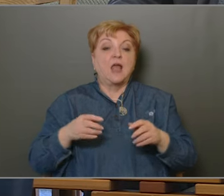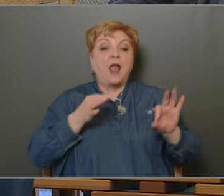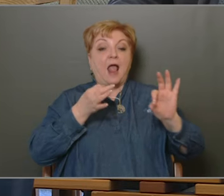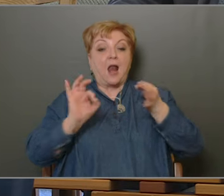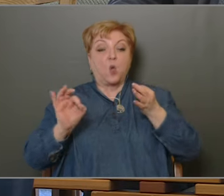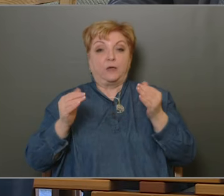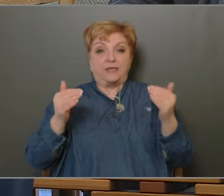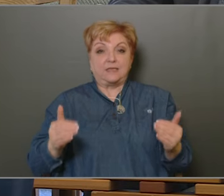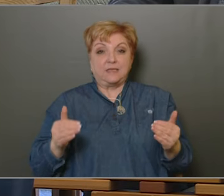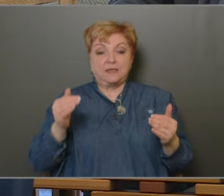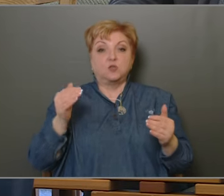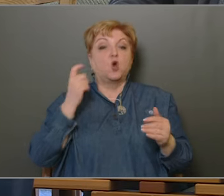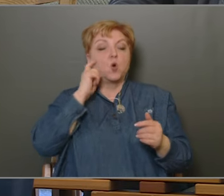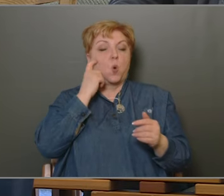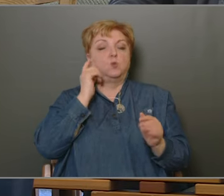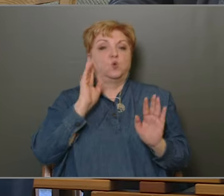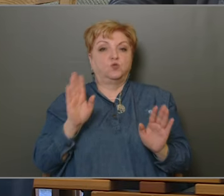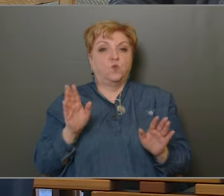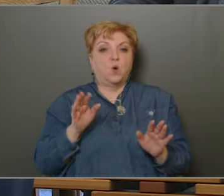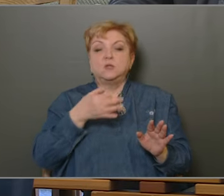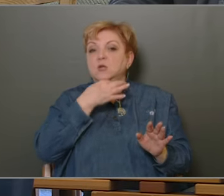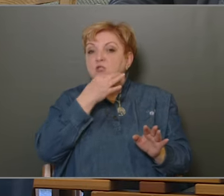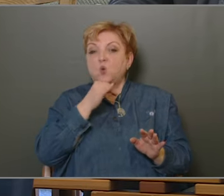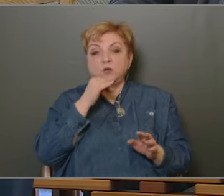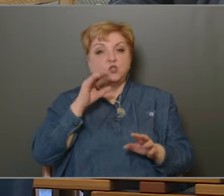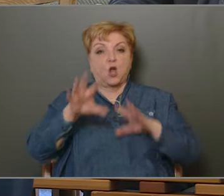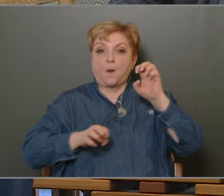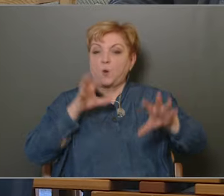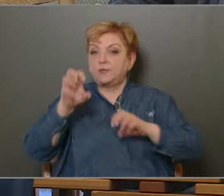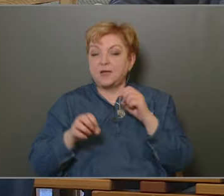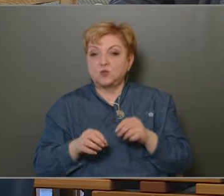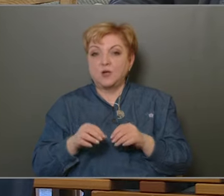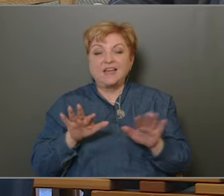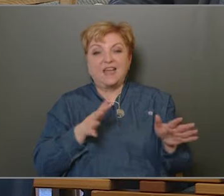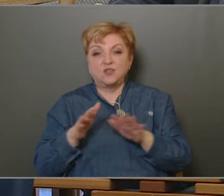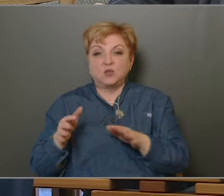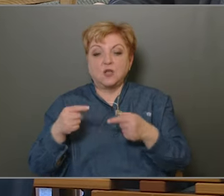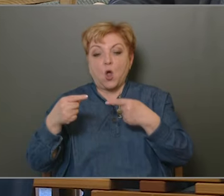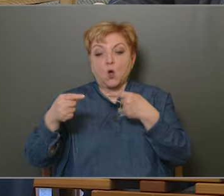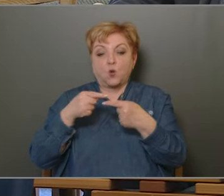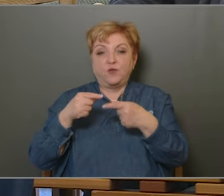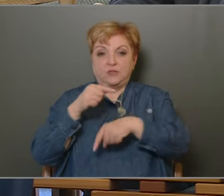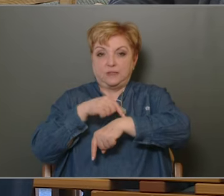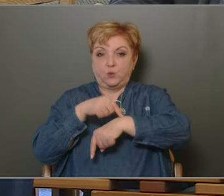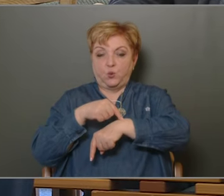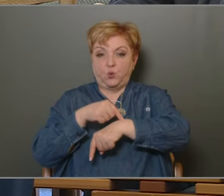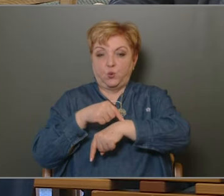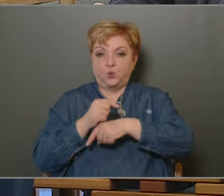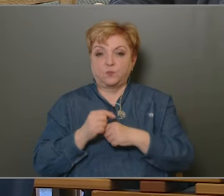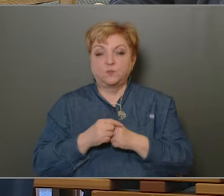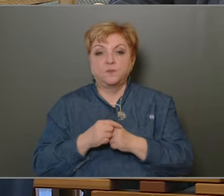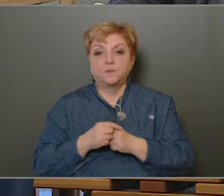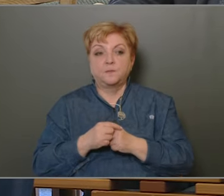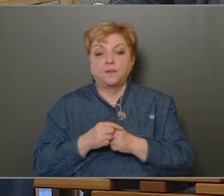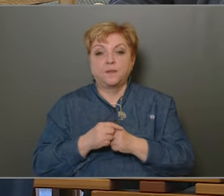előkészítés gondos volt, szó sincs itt kapkodásról. Kétségtelen, hogy rövid az idő, és kétségtelen, hogy egy